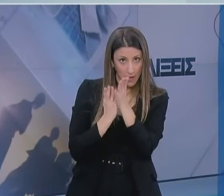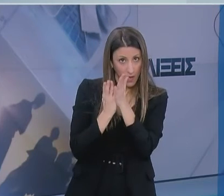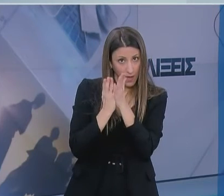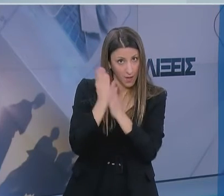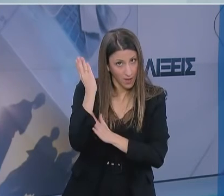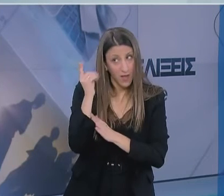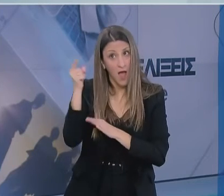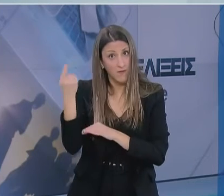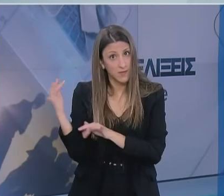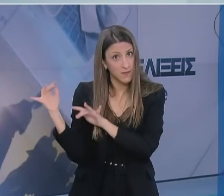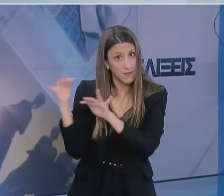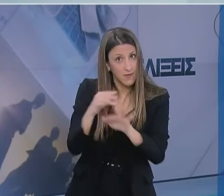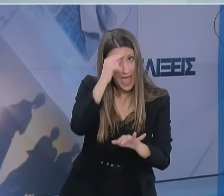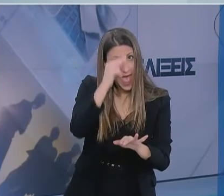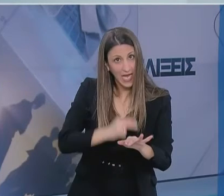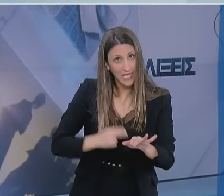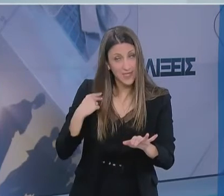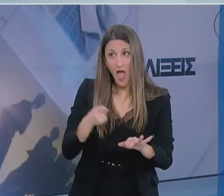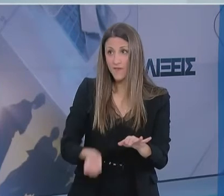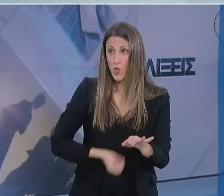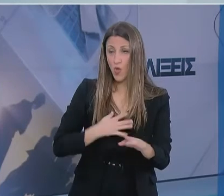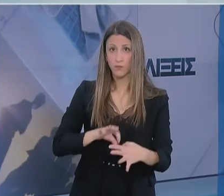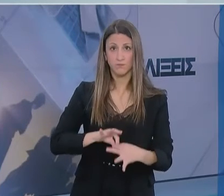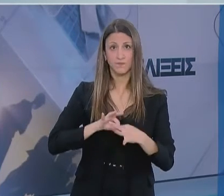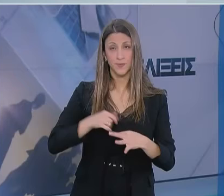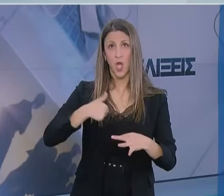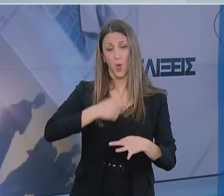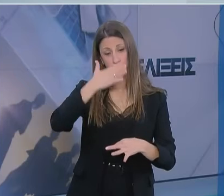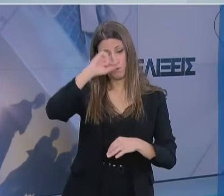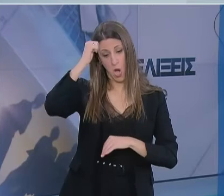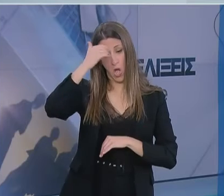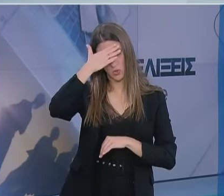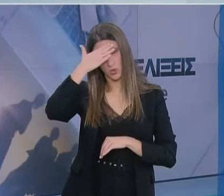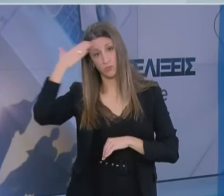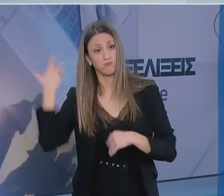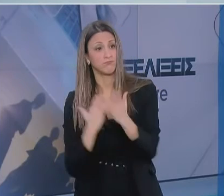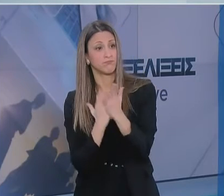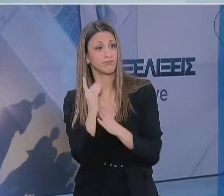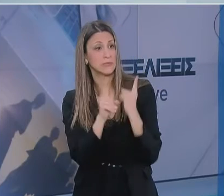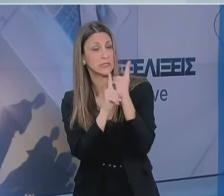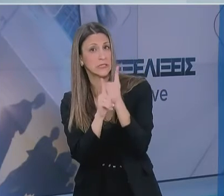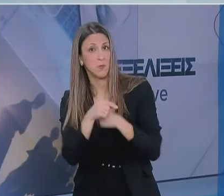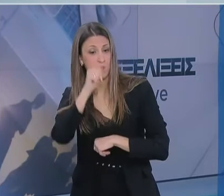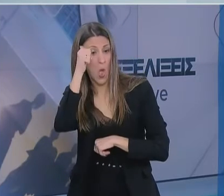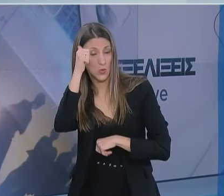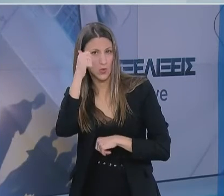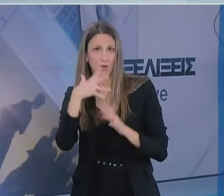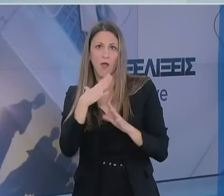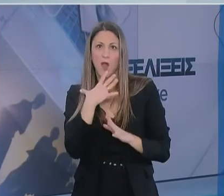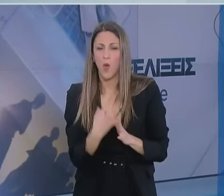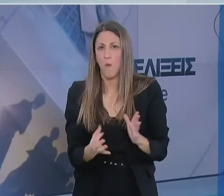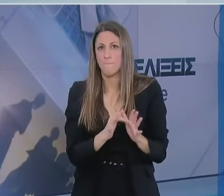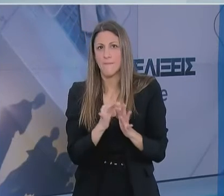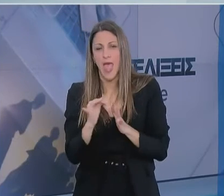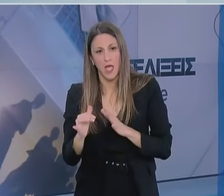τον Αρχιεπίσκοπό μας και από τους Ιεράρχες μας που με περισσύ ευθύνη, συνέπεια, ανυφαλιότητα, ψυχραιμία